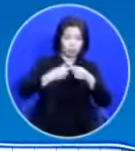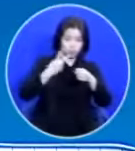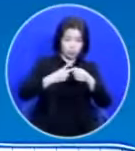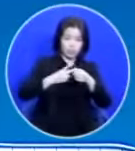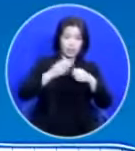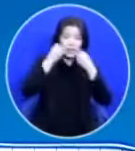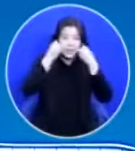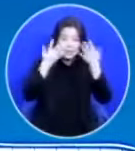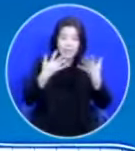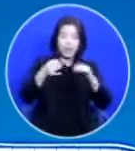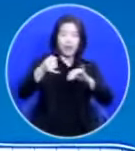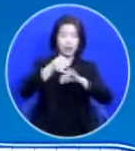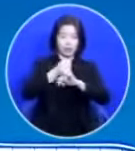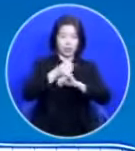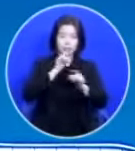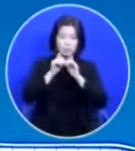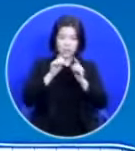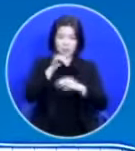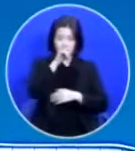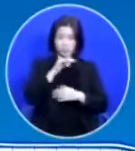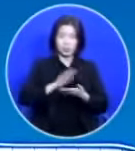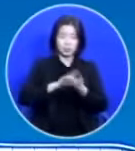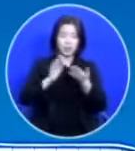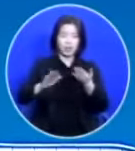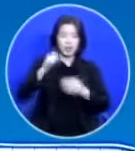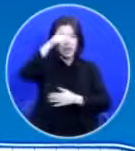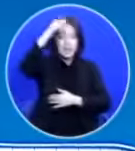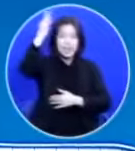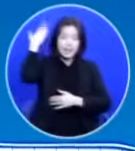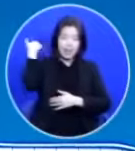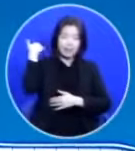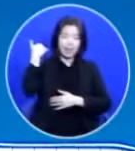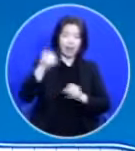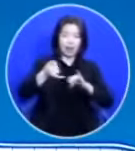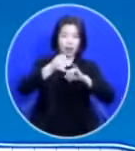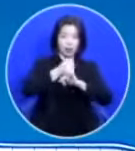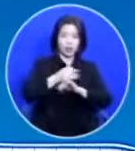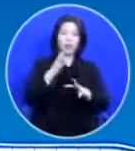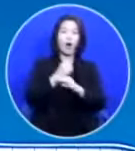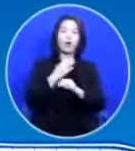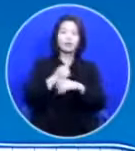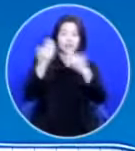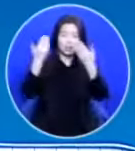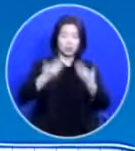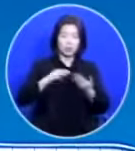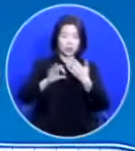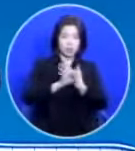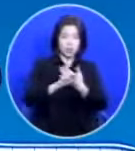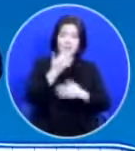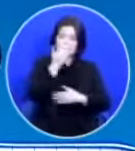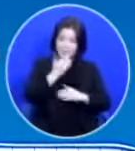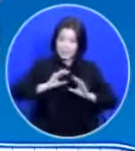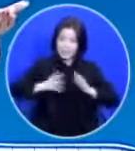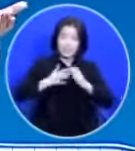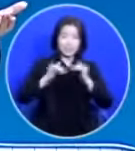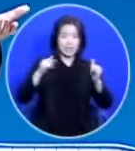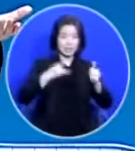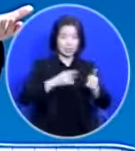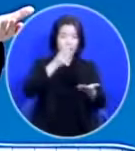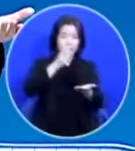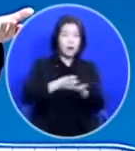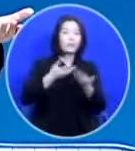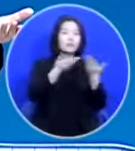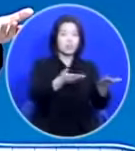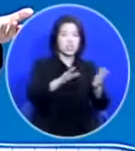언약이라고 하셨는데 옛 언약은 언제 주셨느냐 하면 이스라엘 백성들에게 율법을 주실